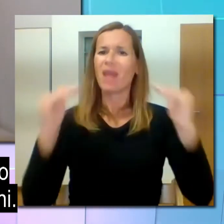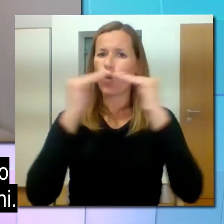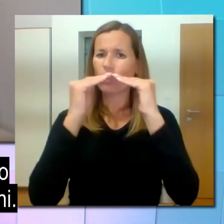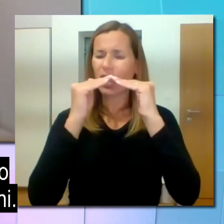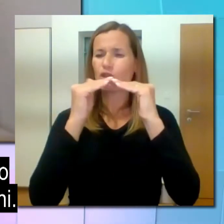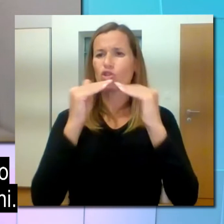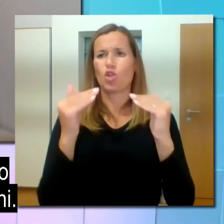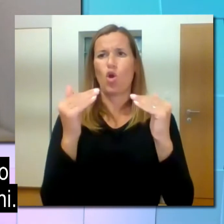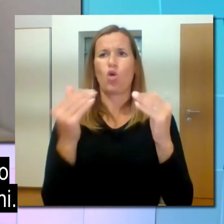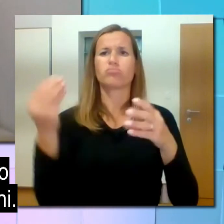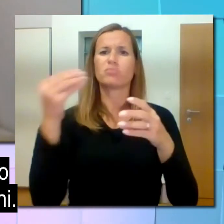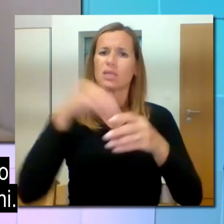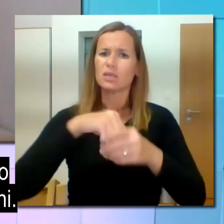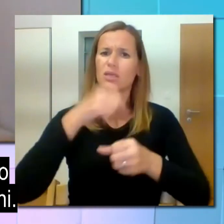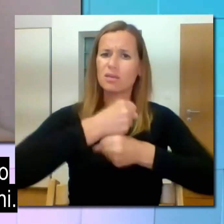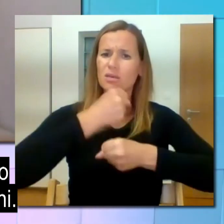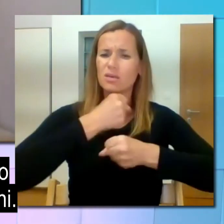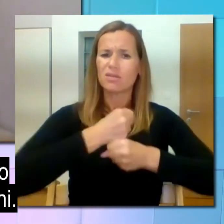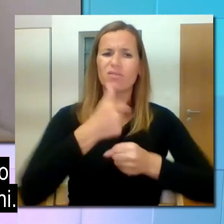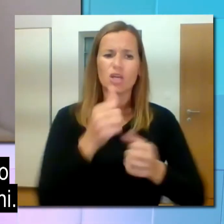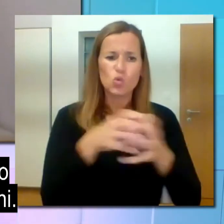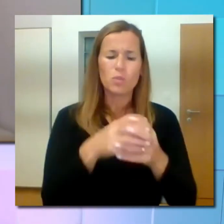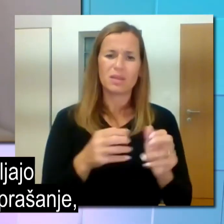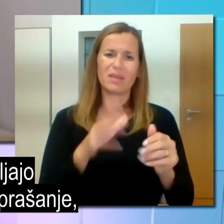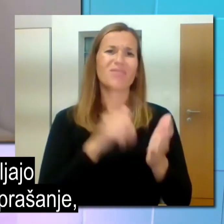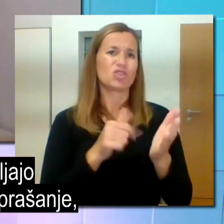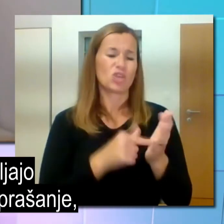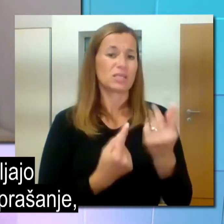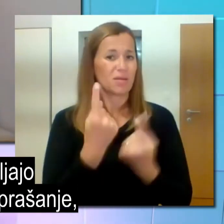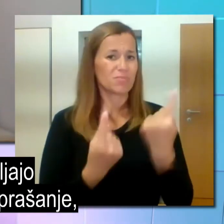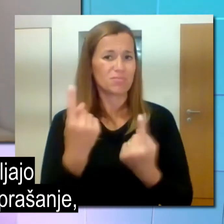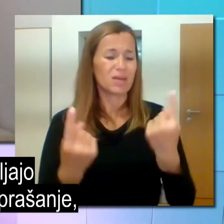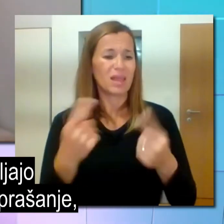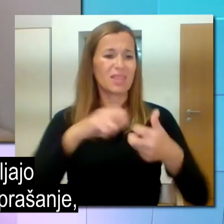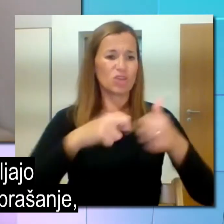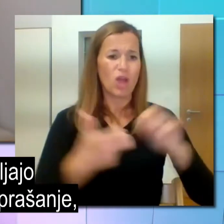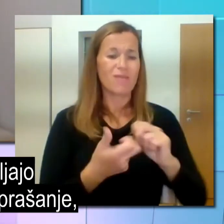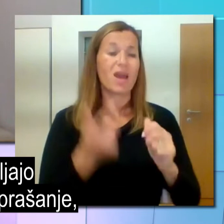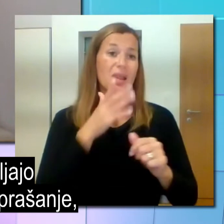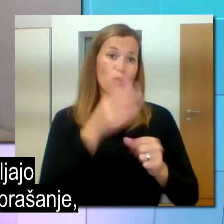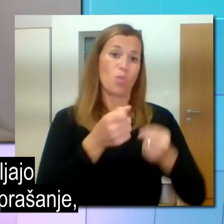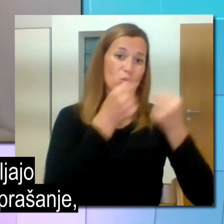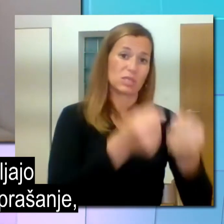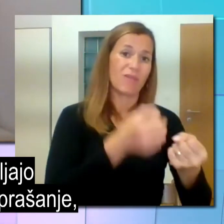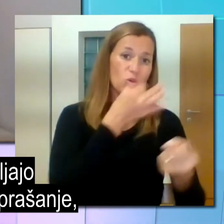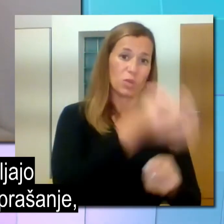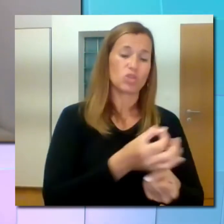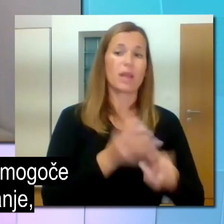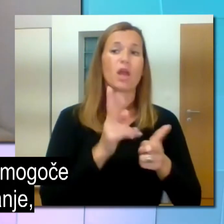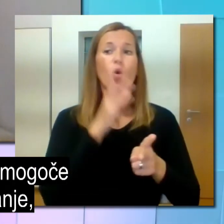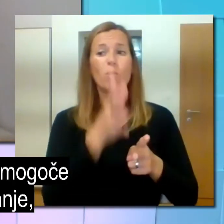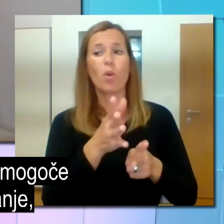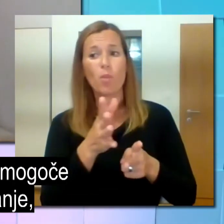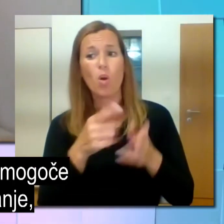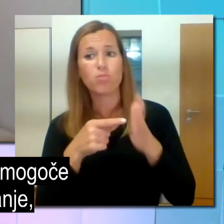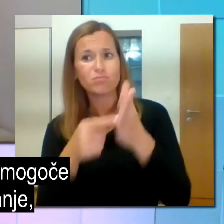enakovredno participirati v eni skupini in pogosto se nam pojavljajo težave, ali bomo postavili vprašanje,